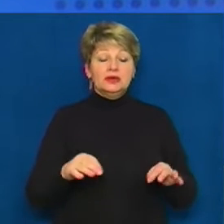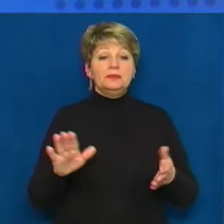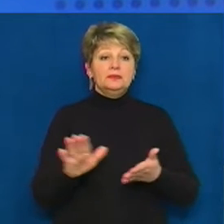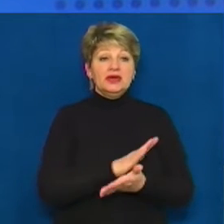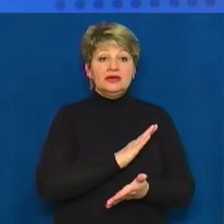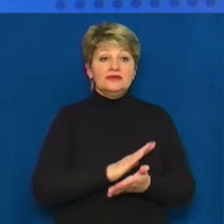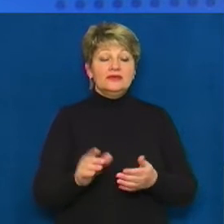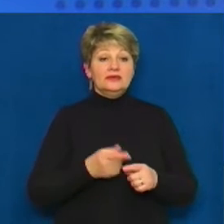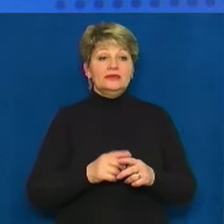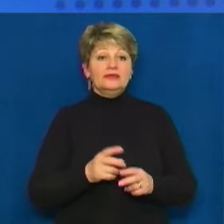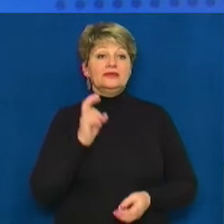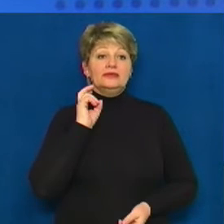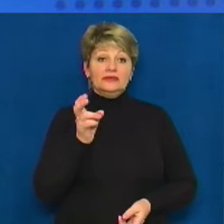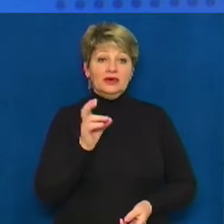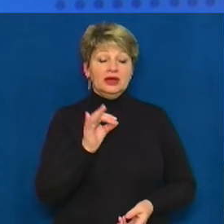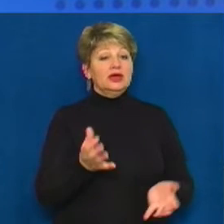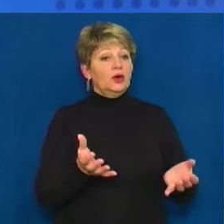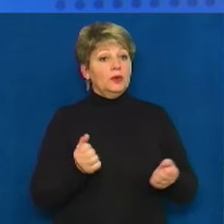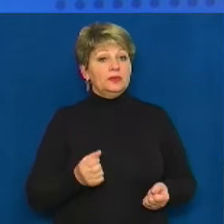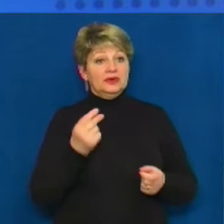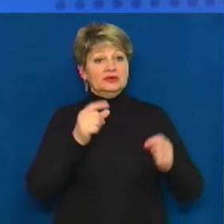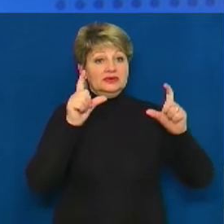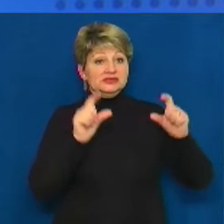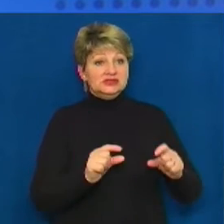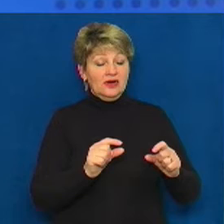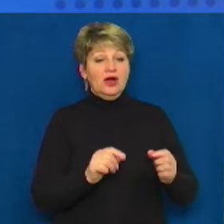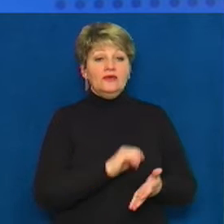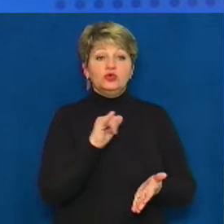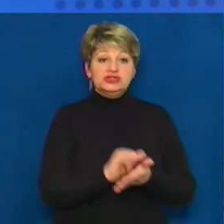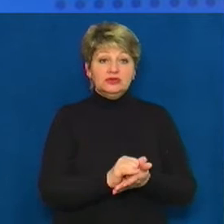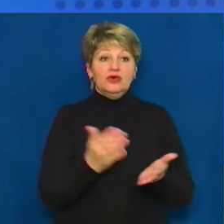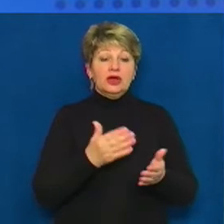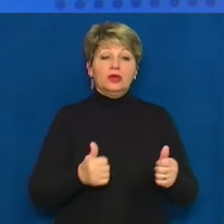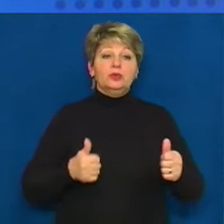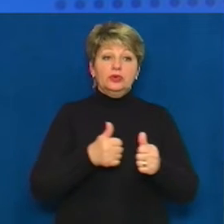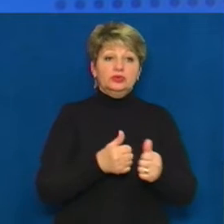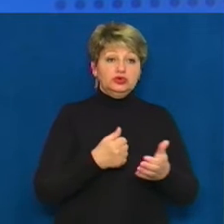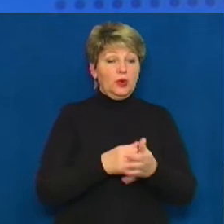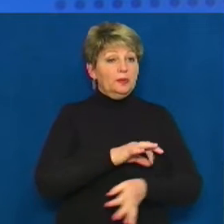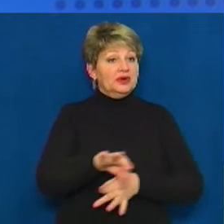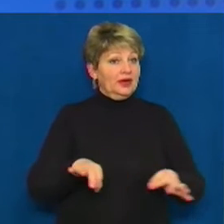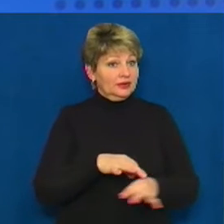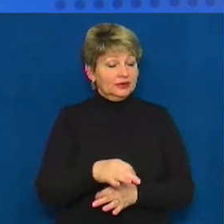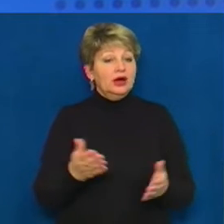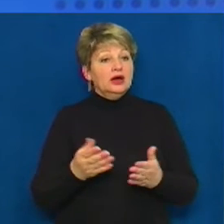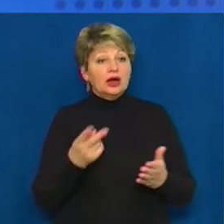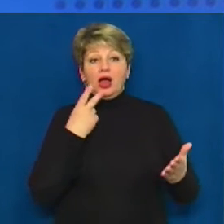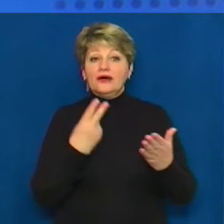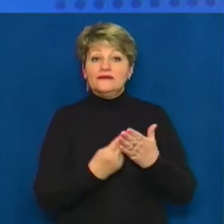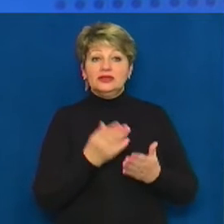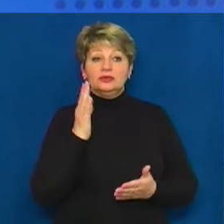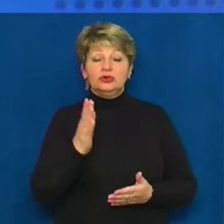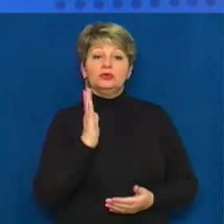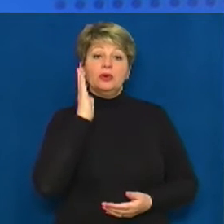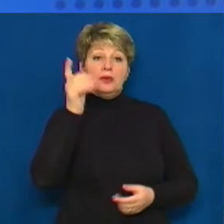їздити у комунальному транспорті та отримати знижки в установах, які долучаться до проєкту. Який вигляд матиме майбутнє посвідчення